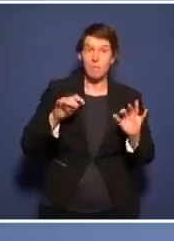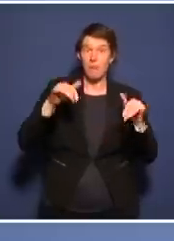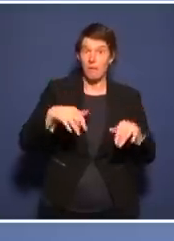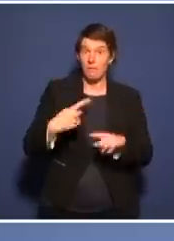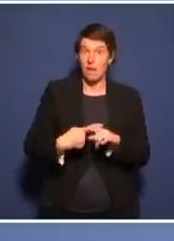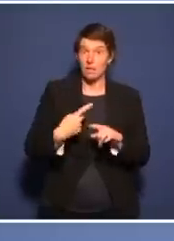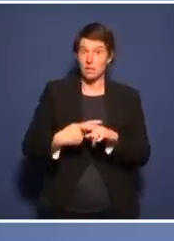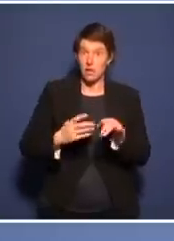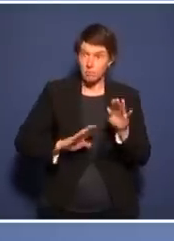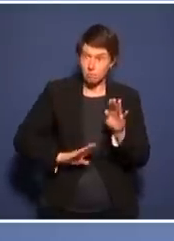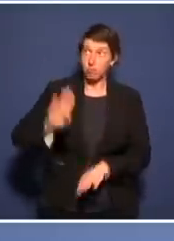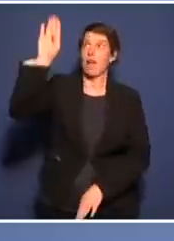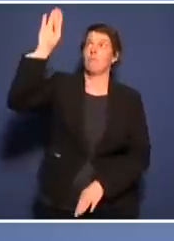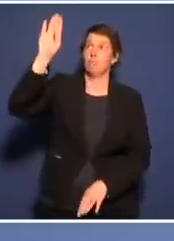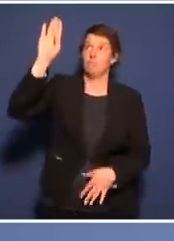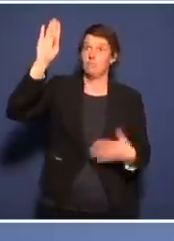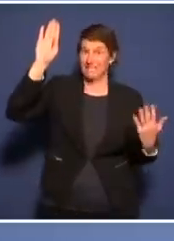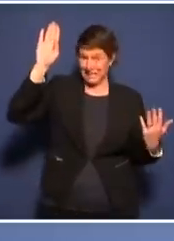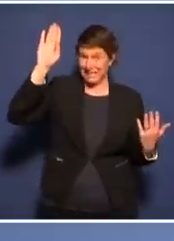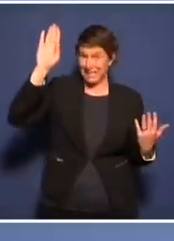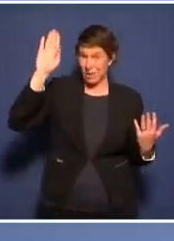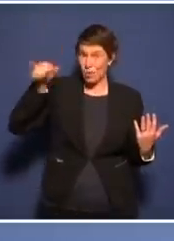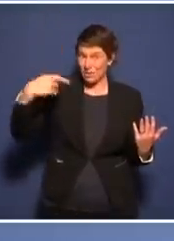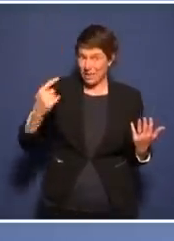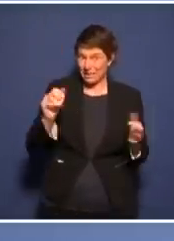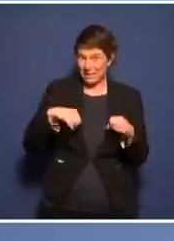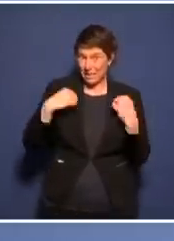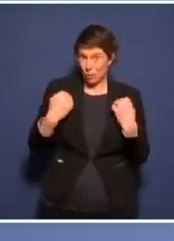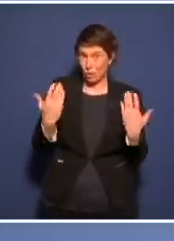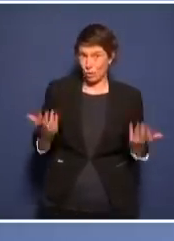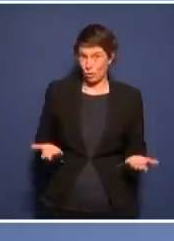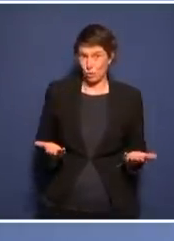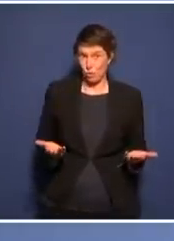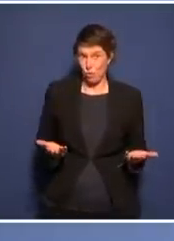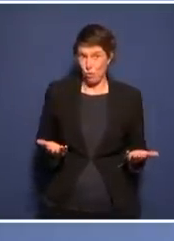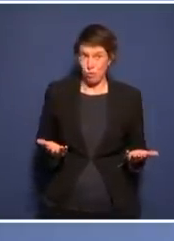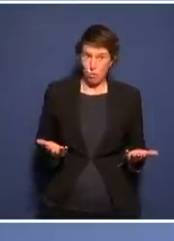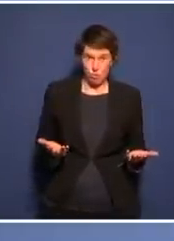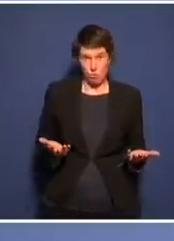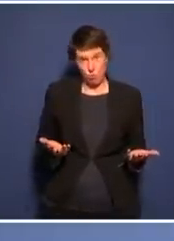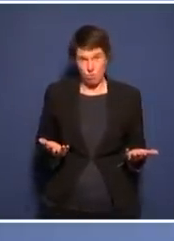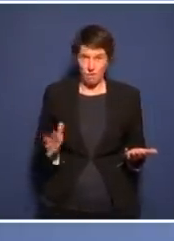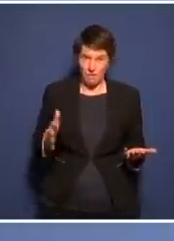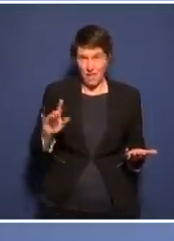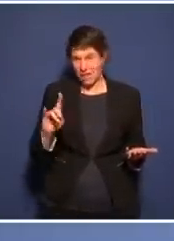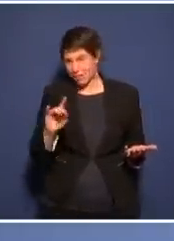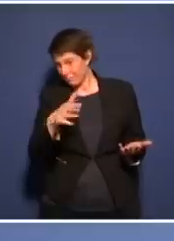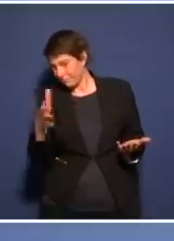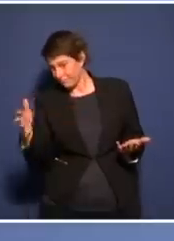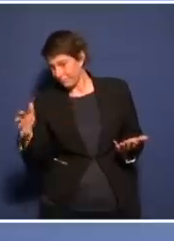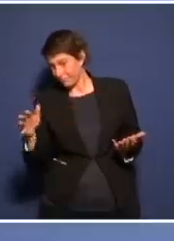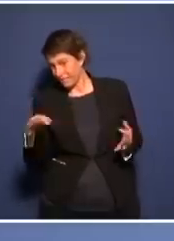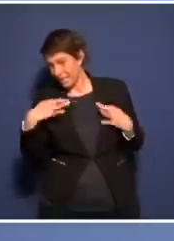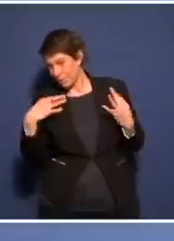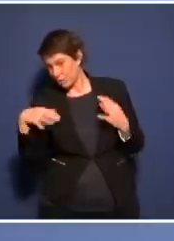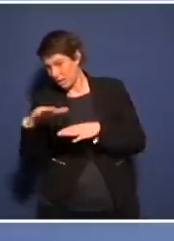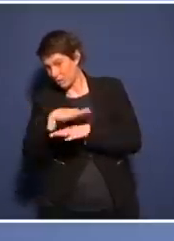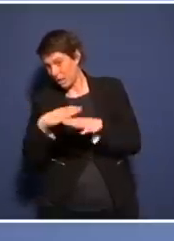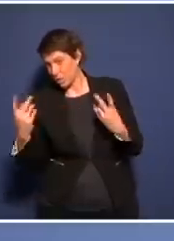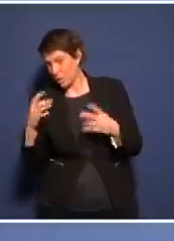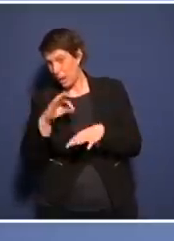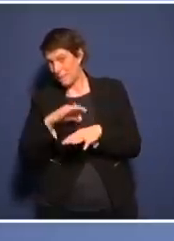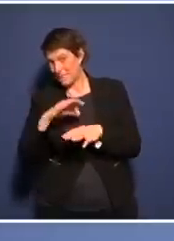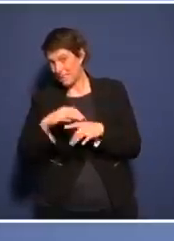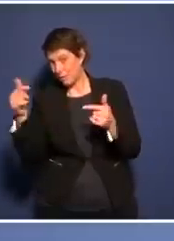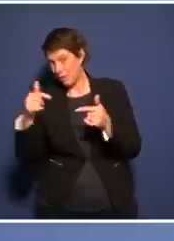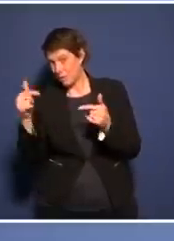sollten und wir kämen in eine Situation hinein, wo wir auch eine Überlastung beispielsweise der medizinischen